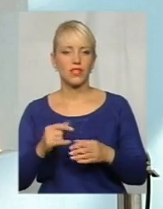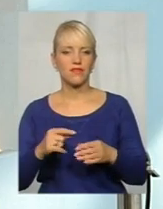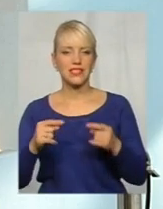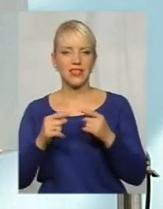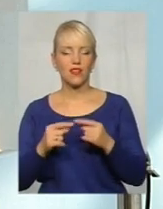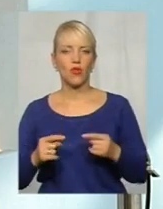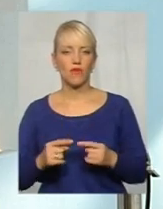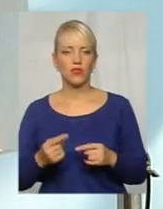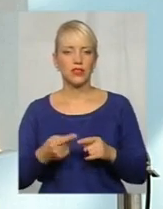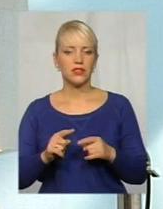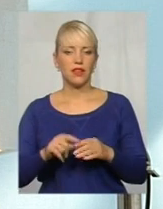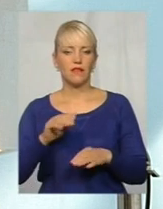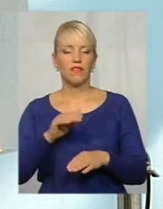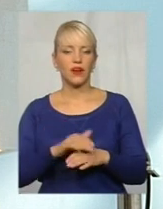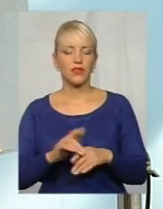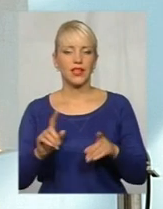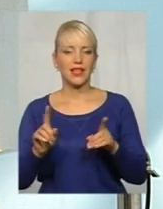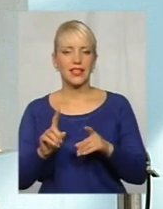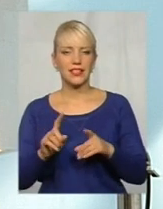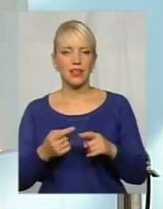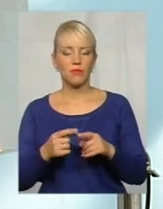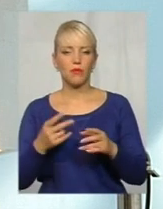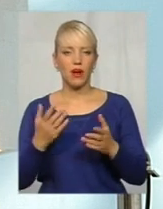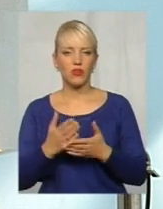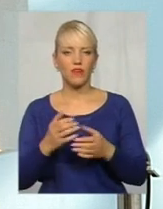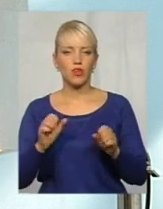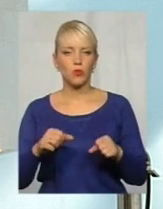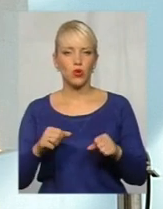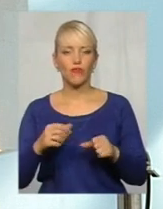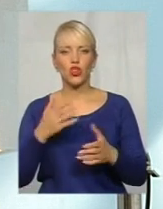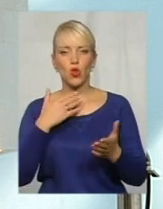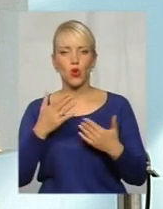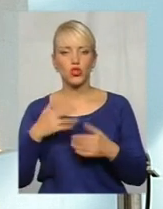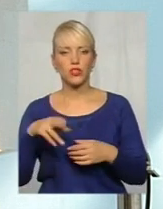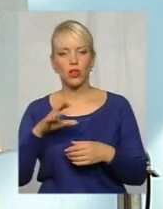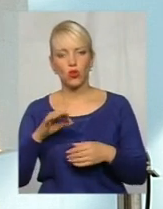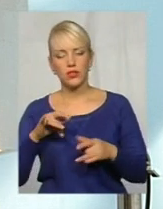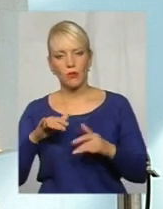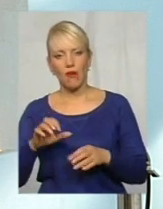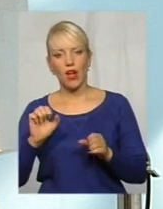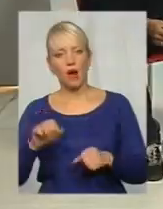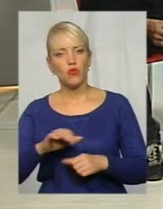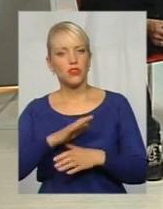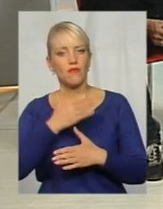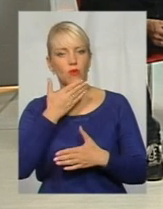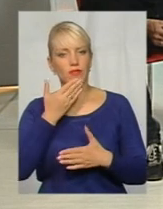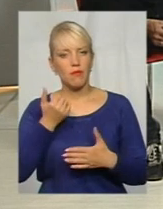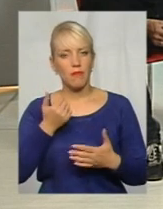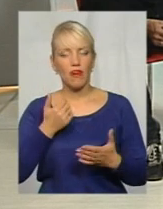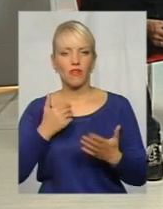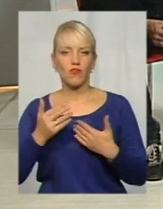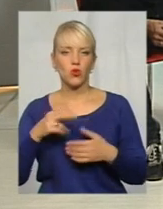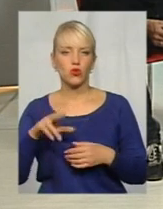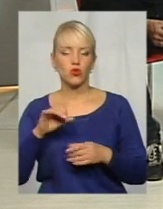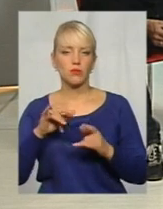ті факти, які, в принципі, можливо, і мають відношення до справи, а можливо, і не мають, але суд звертає на них увагу.